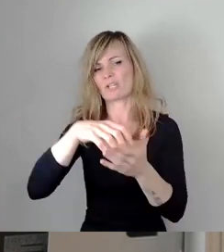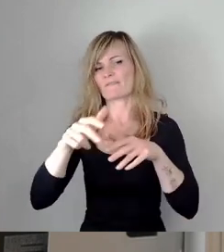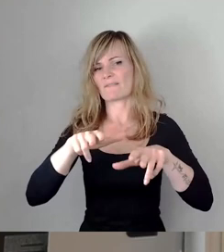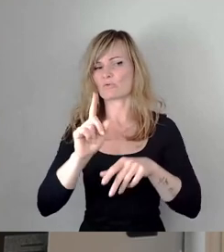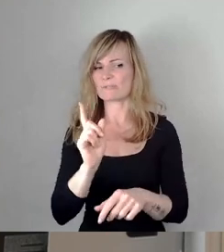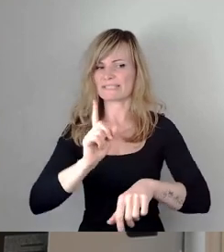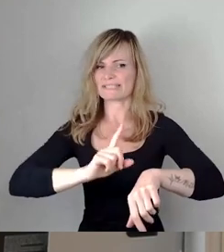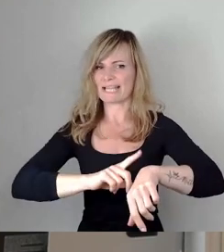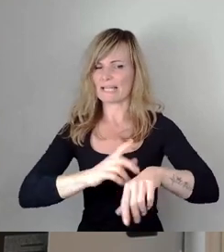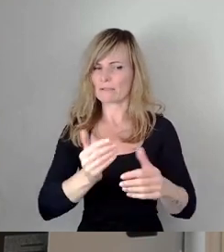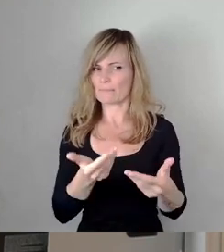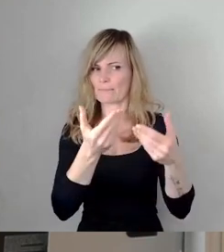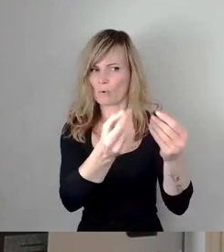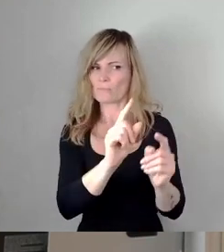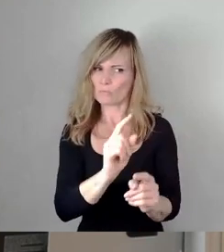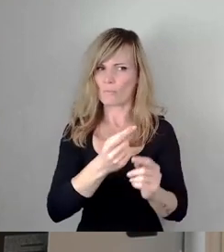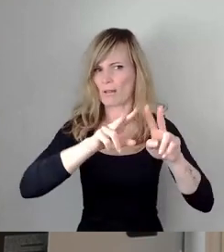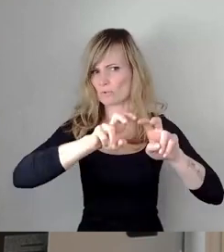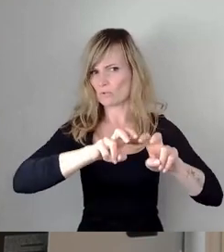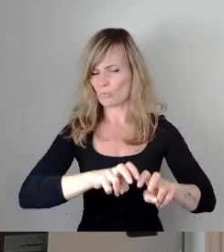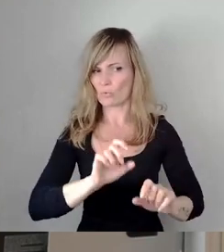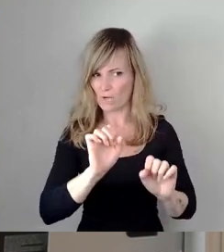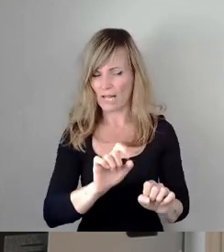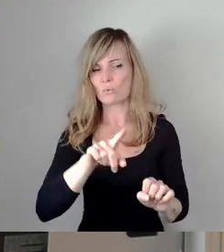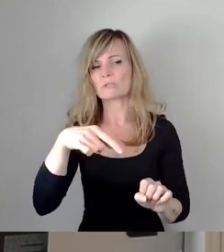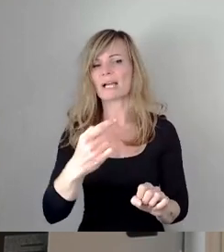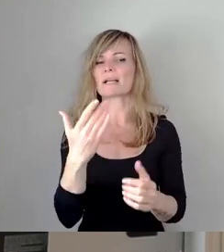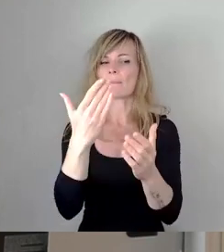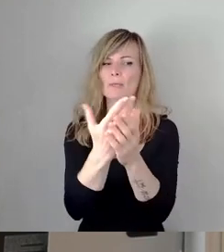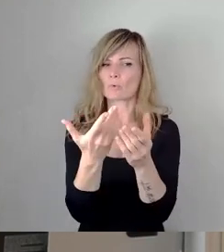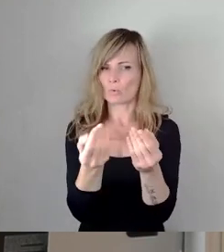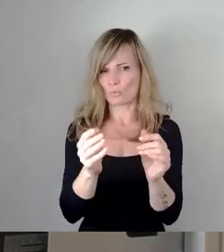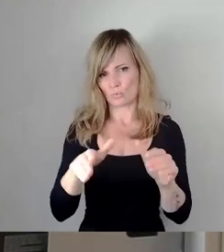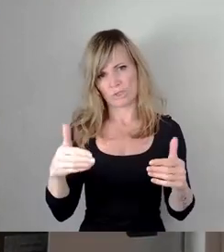Untersuchungen anzustellen. Und ich denke schon, dass es dann am Ende eine Lösung geben kann.